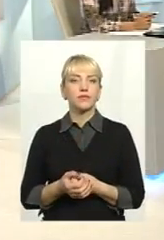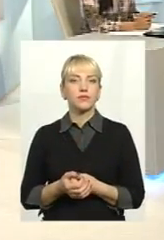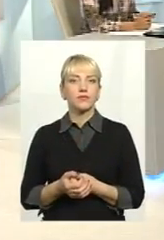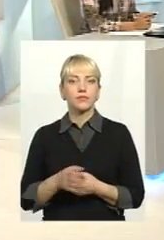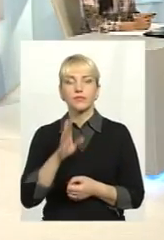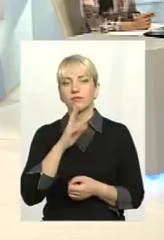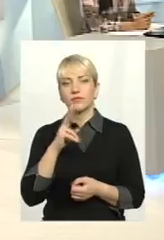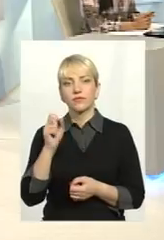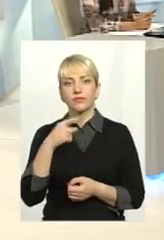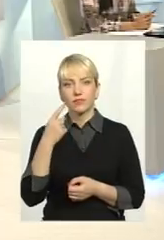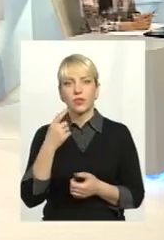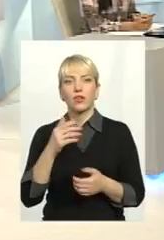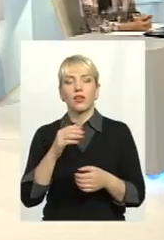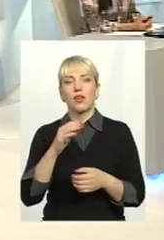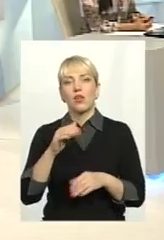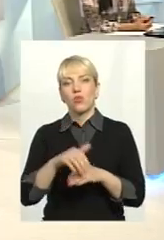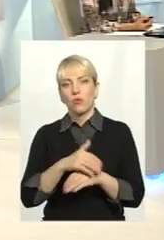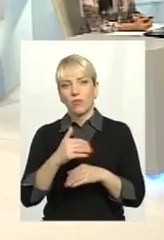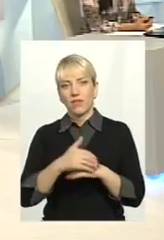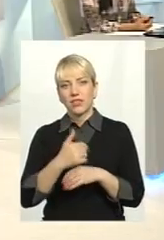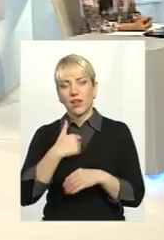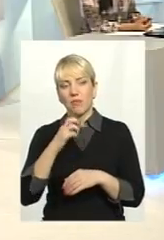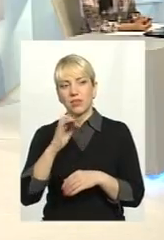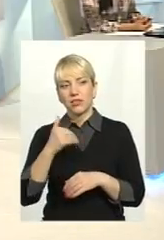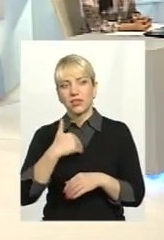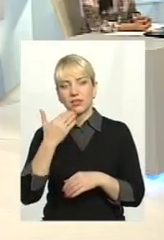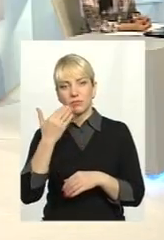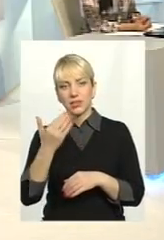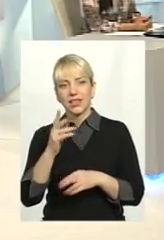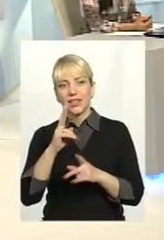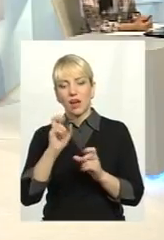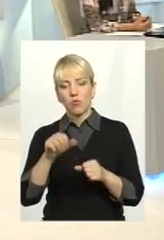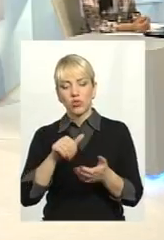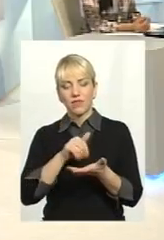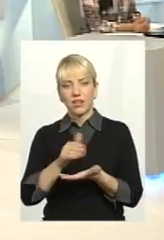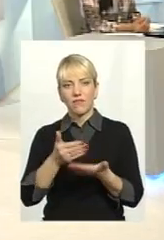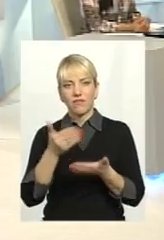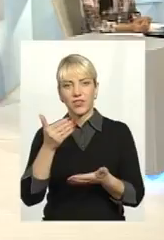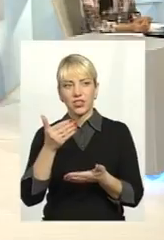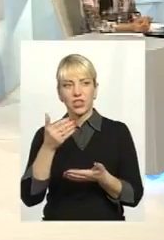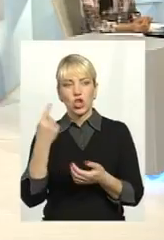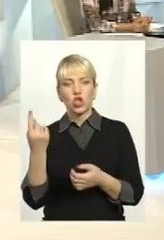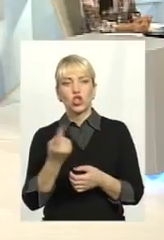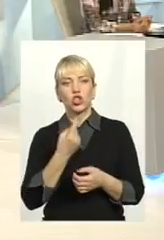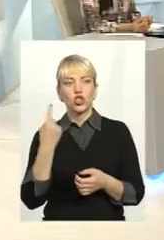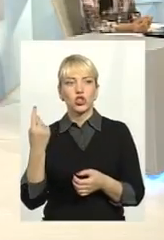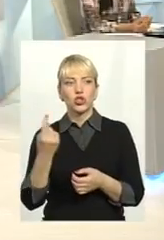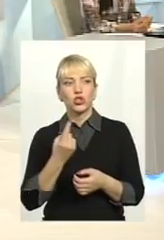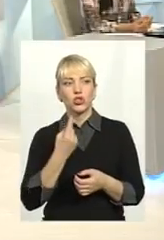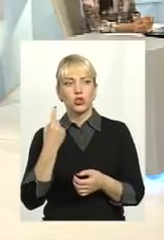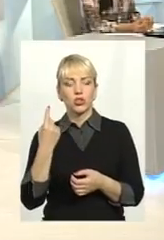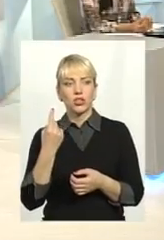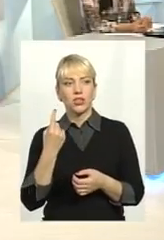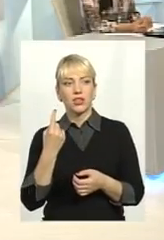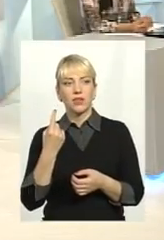Алло, добрий вечір. Доброго здоров Я би хотіла запитати, як можна відказатися від щотчика газового в квартирі? Потому